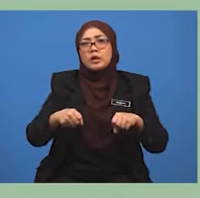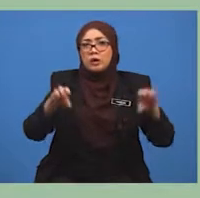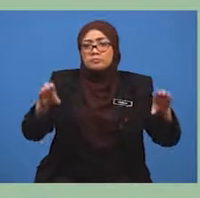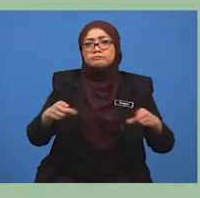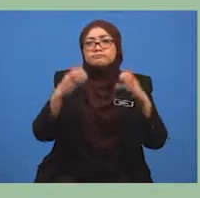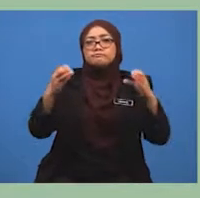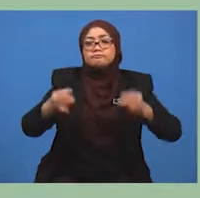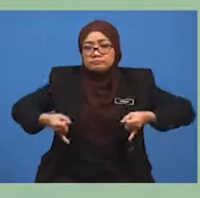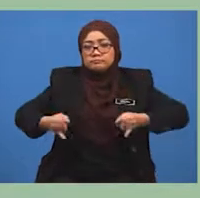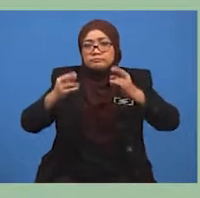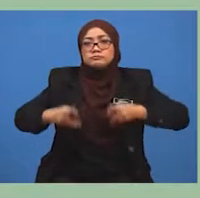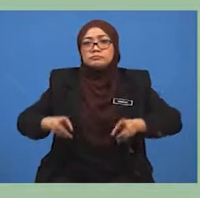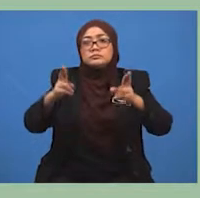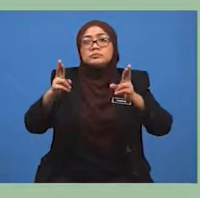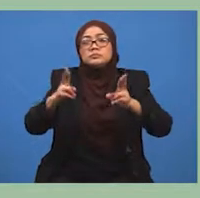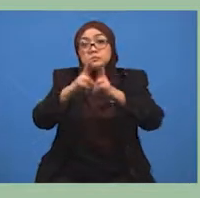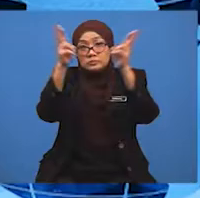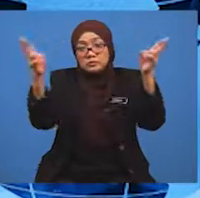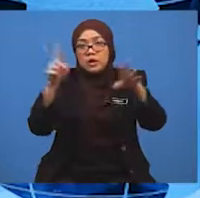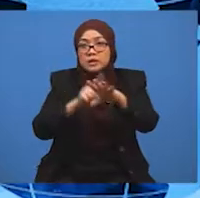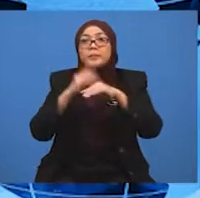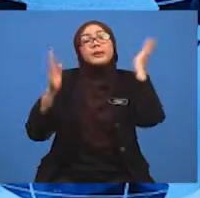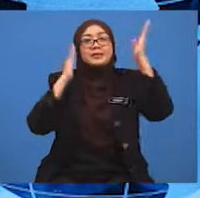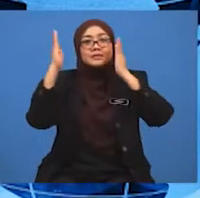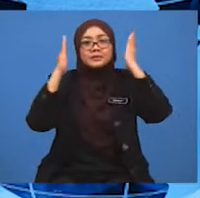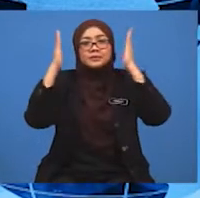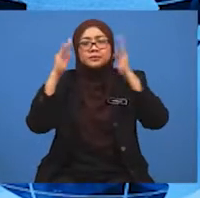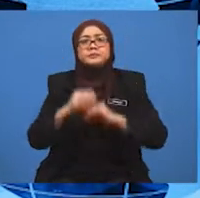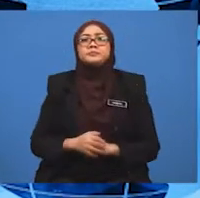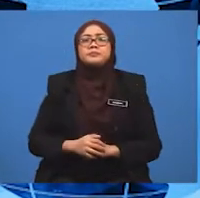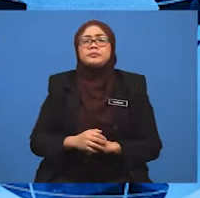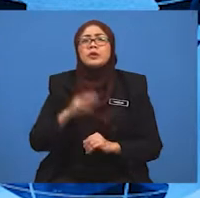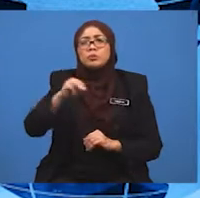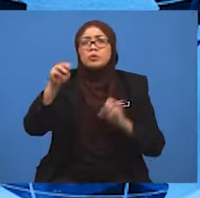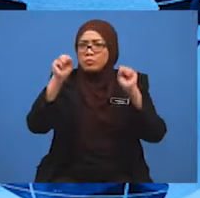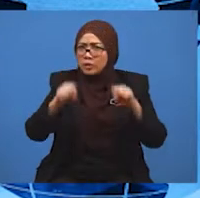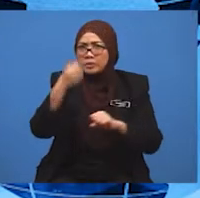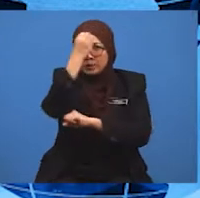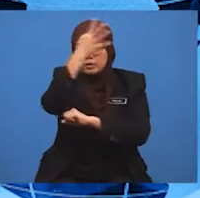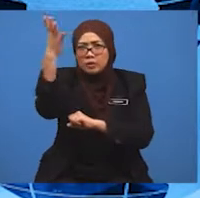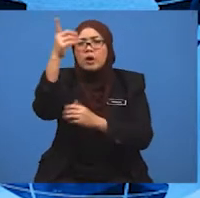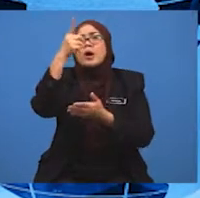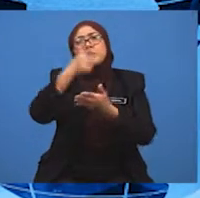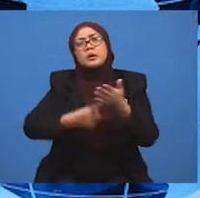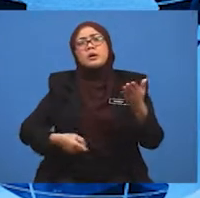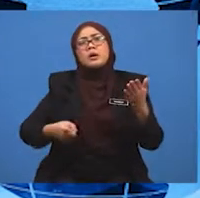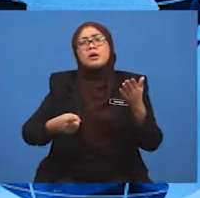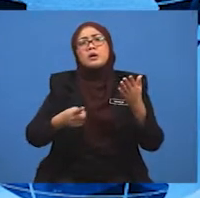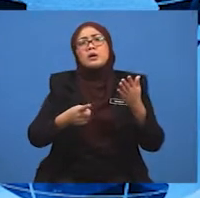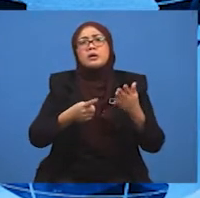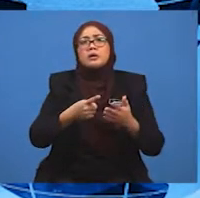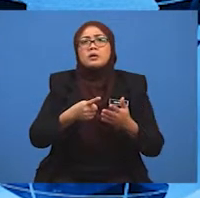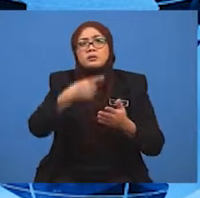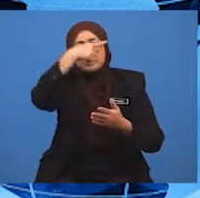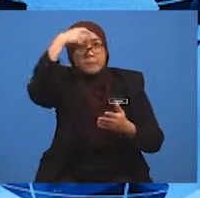Murid-murid, bolehkah murid-murid berikan faktor-faktor yang mempengaruhi